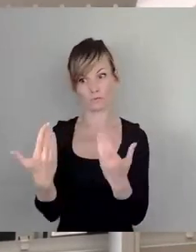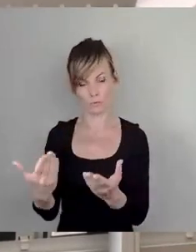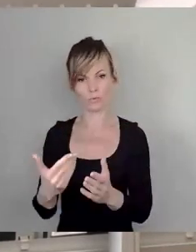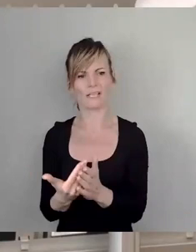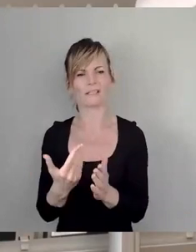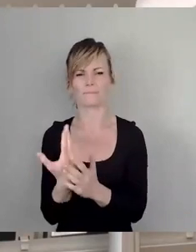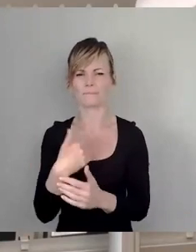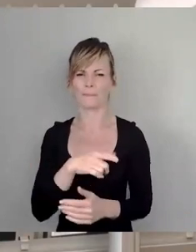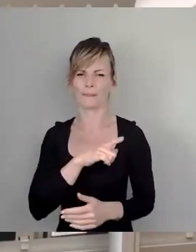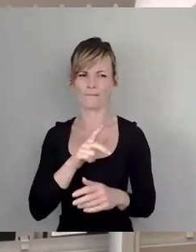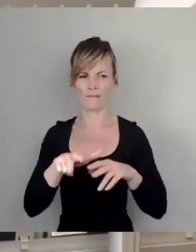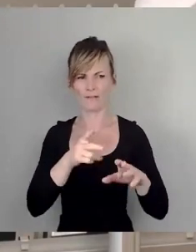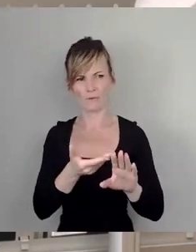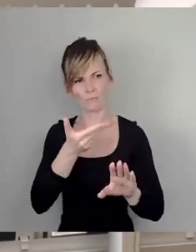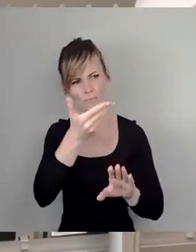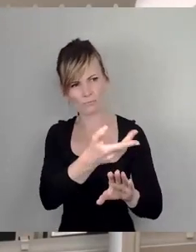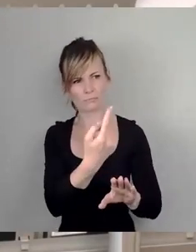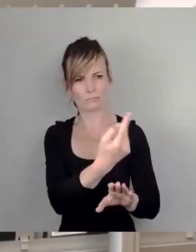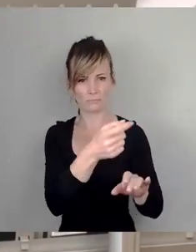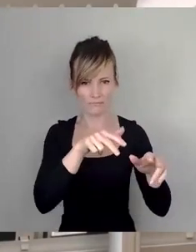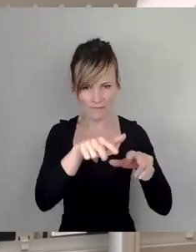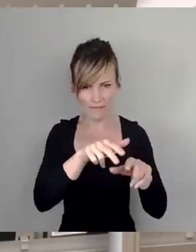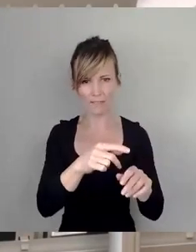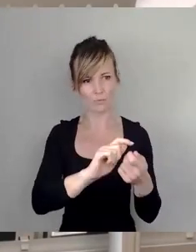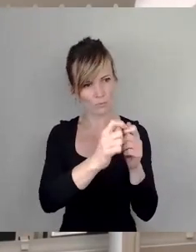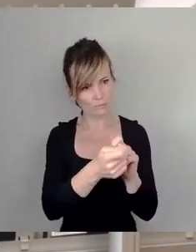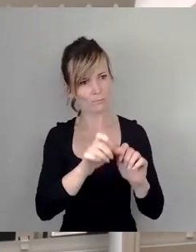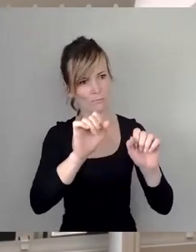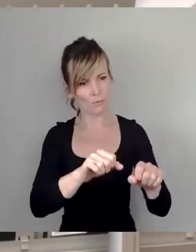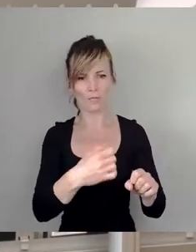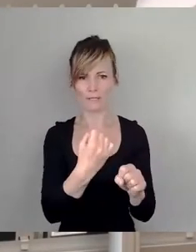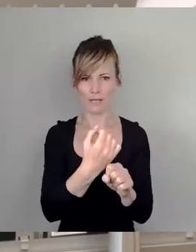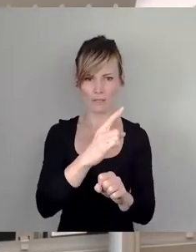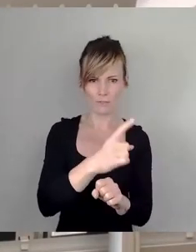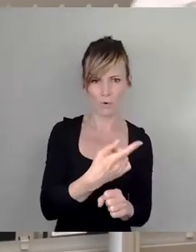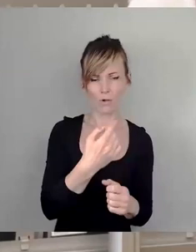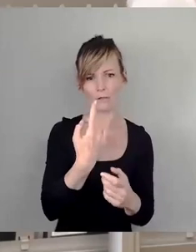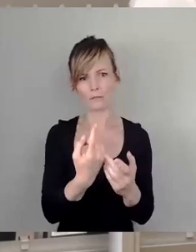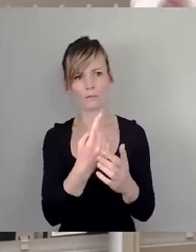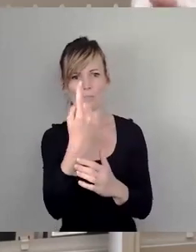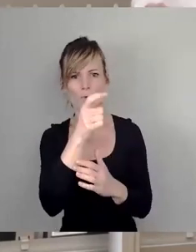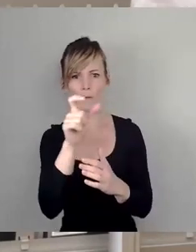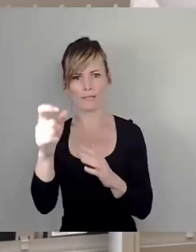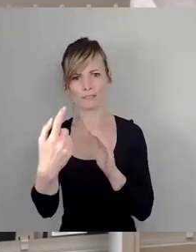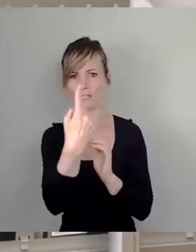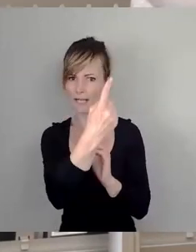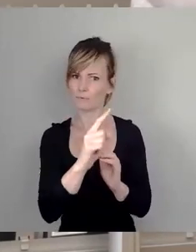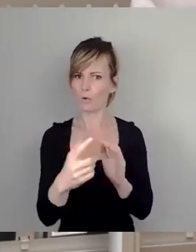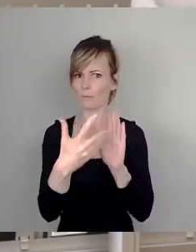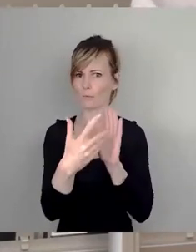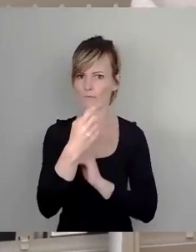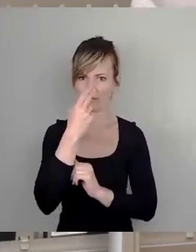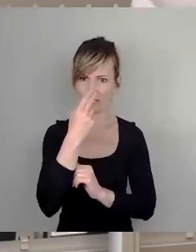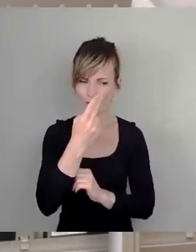mit seiner ermöglichenden Verwaltung hier mal durchzugucken, was ist denn an solchen bürokratischen Hürden abzubauen. Und der Antrag hat eine Weile